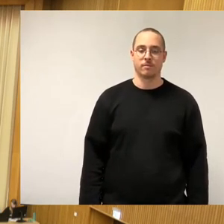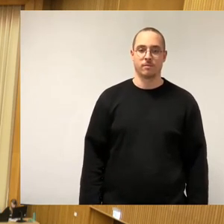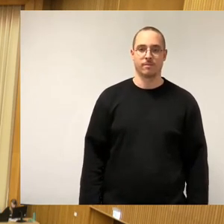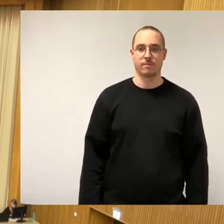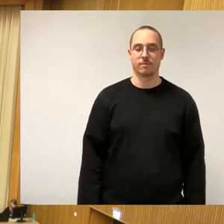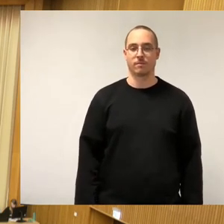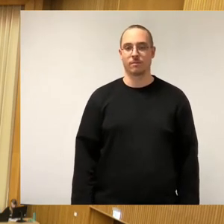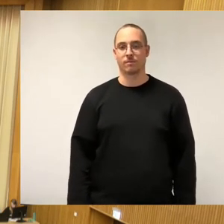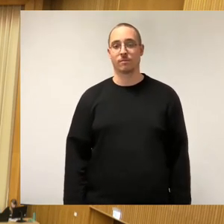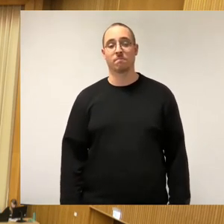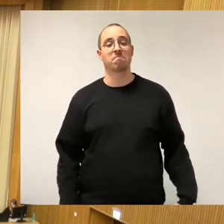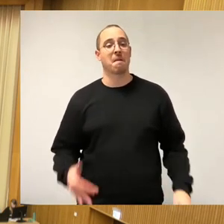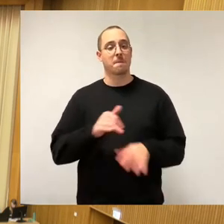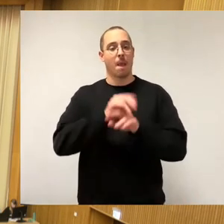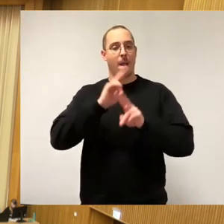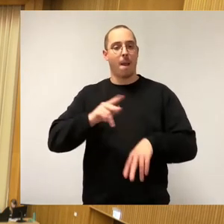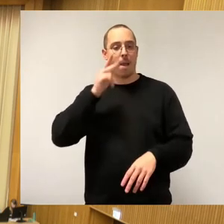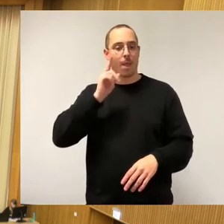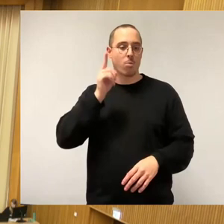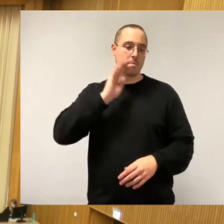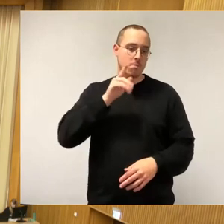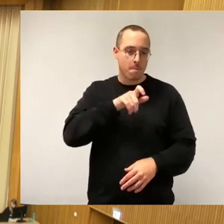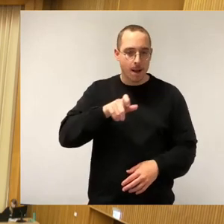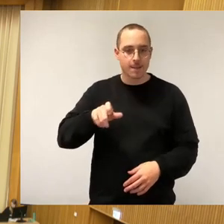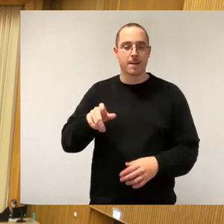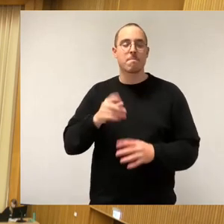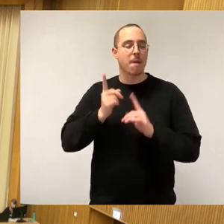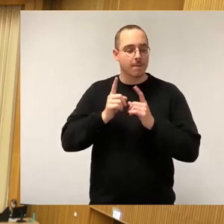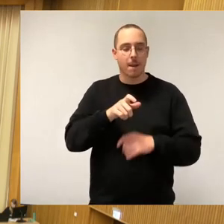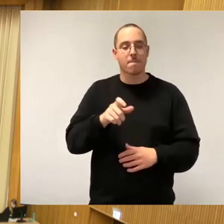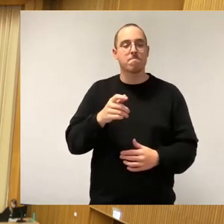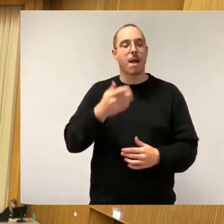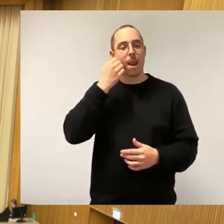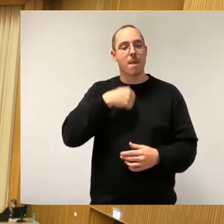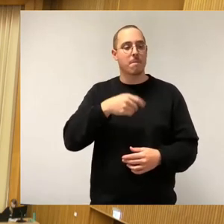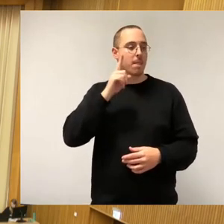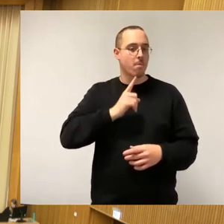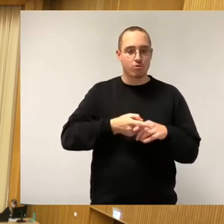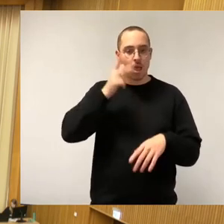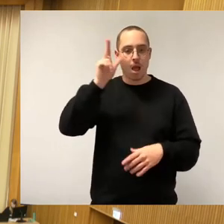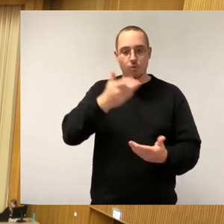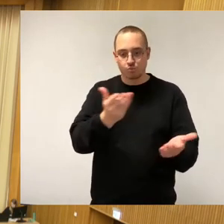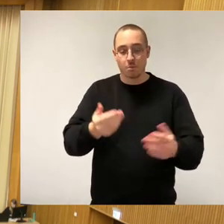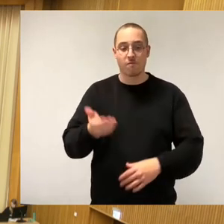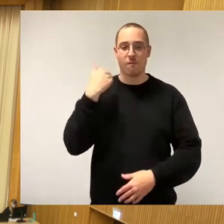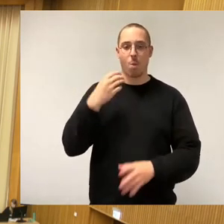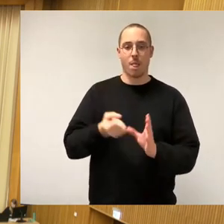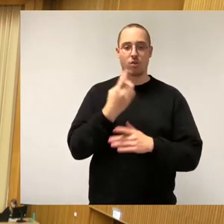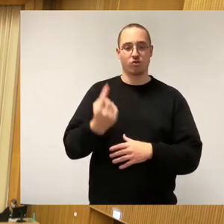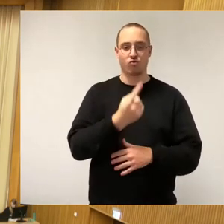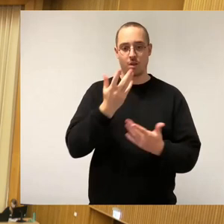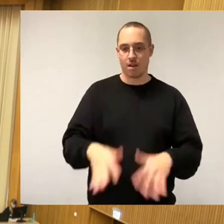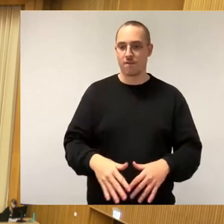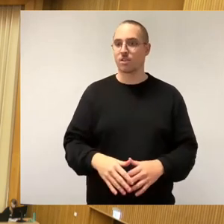Sehr geehrter Herr Oberbürgermeister, meine sehr geehrten Damen und Herren, wir haben ja vorhin in der aktuellen Stunde, ich sage mal so, das Große und Ganze miteinander besprochen.